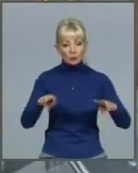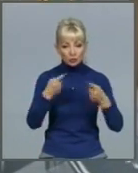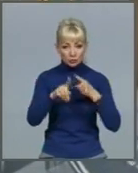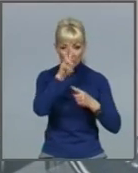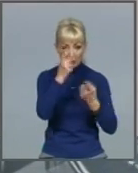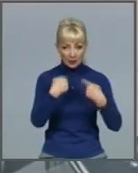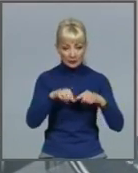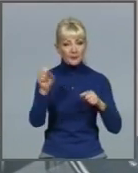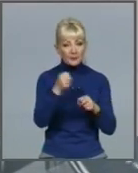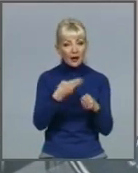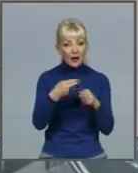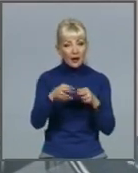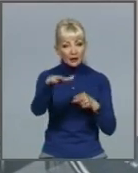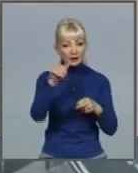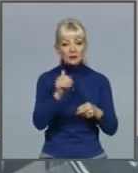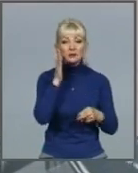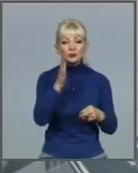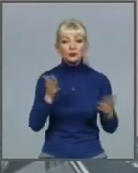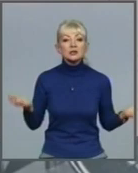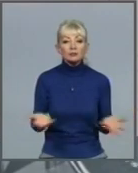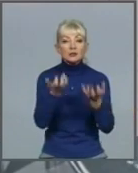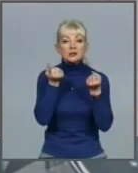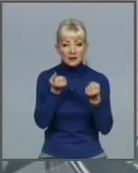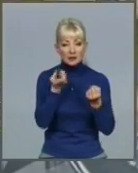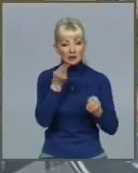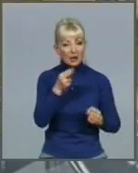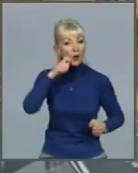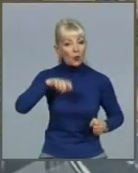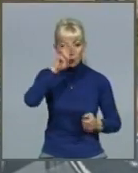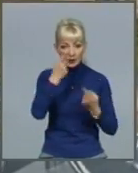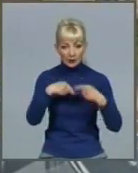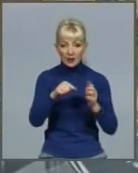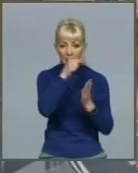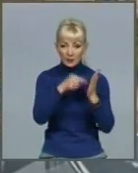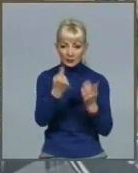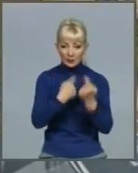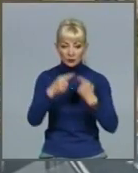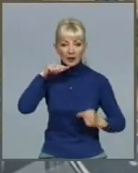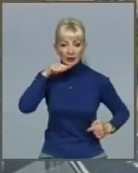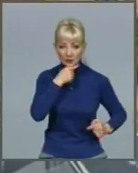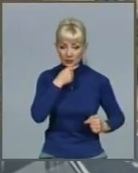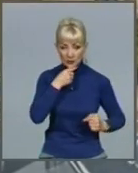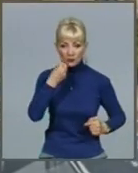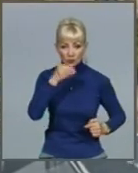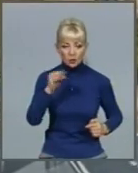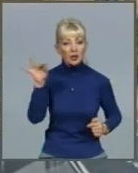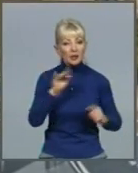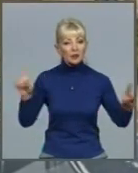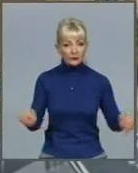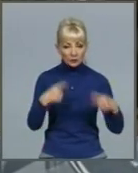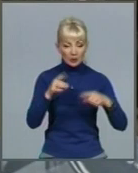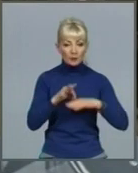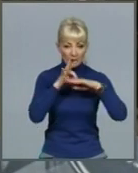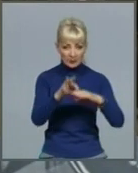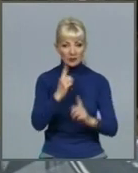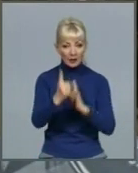стане своєрідним рятувальним колом для України в питаннях повернення до економічного зростання та відновлення проведення реформ після